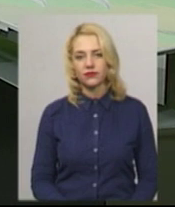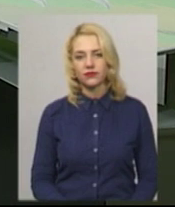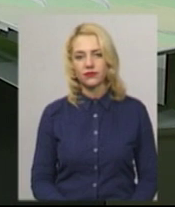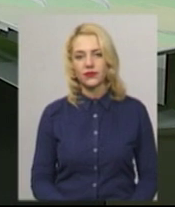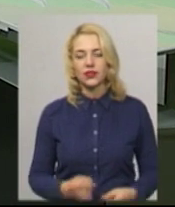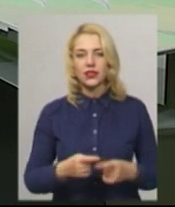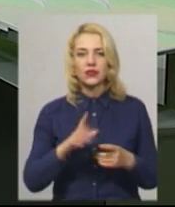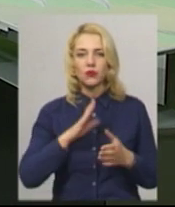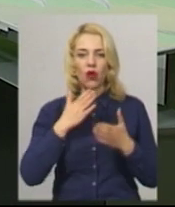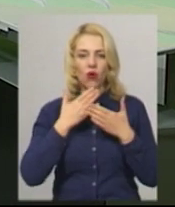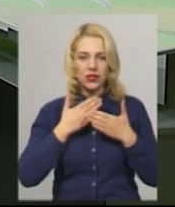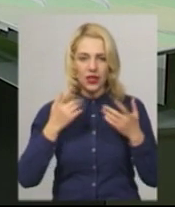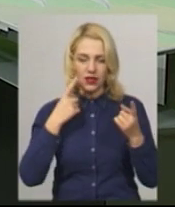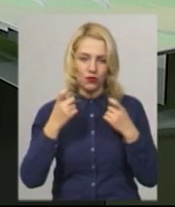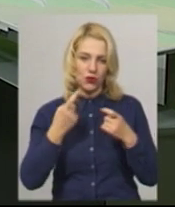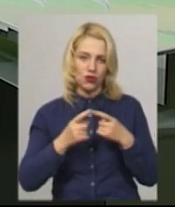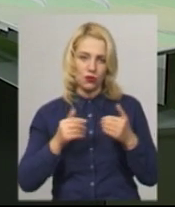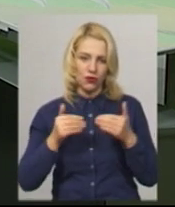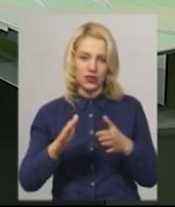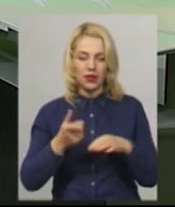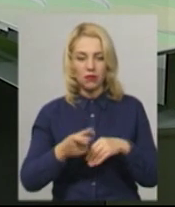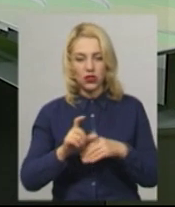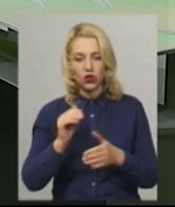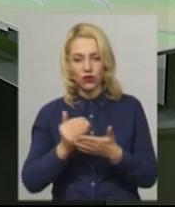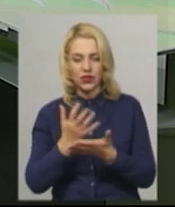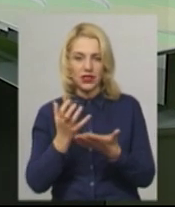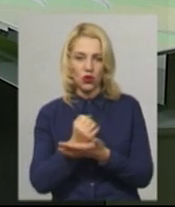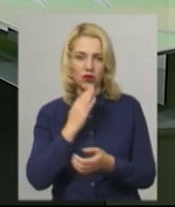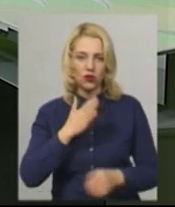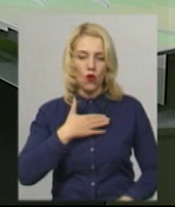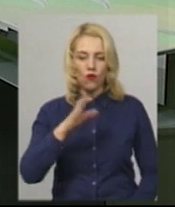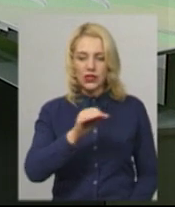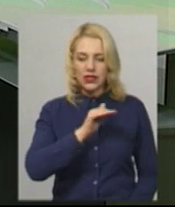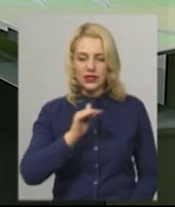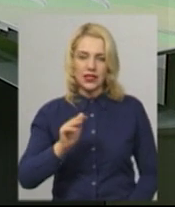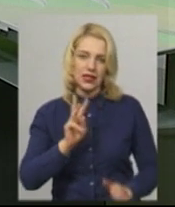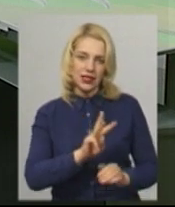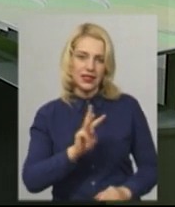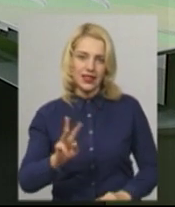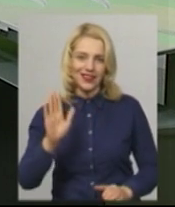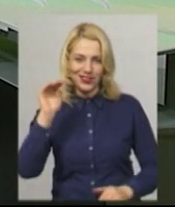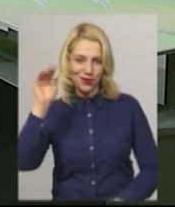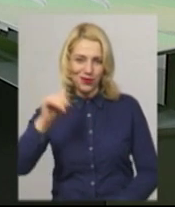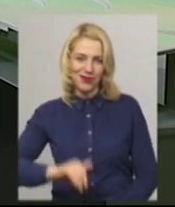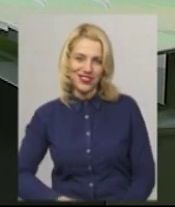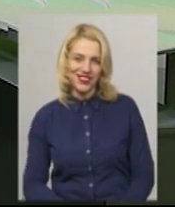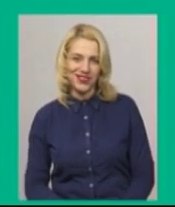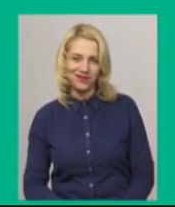Це була остання інформація цього випуску. Більше новин знаходьте на нашому офіційному сайті та на сторінці у Фейсбук. Побачимось.